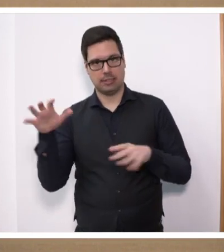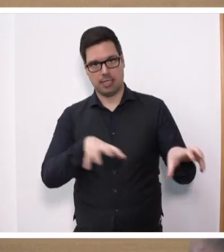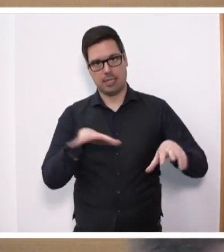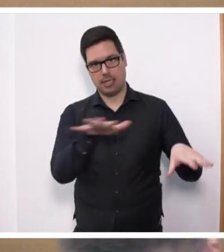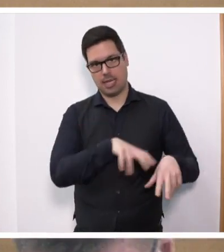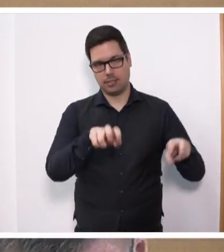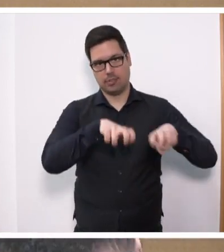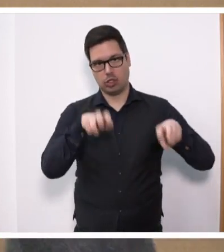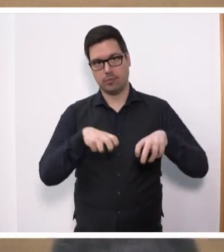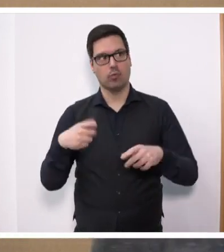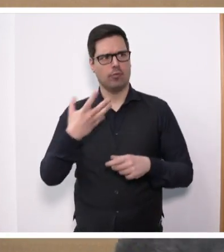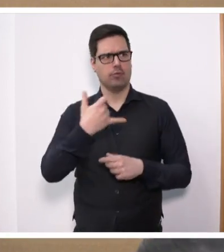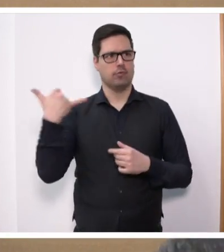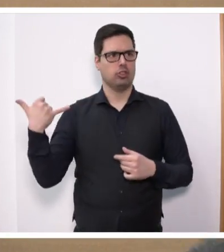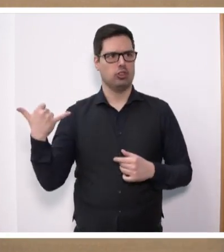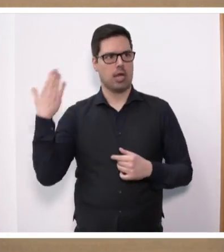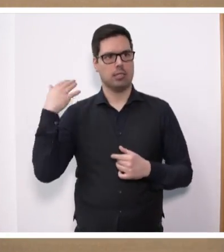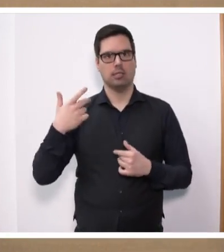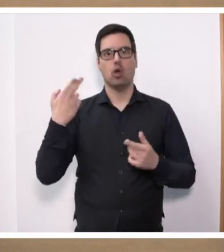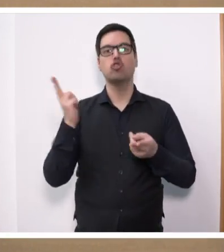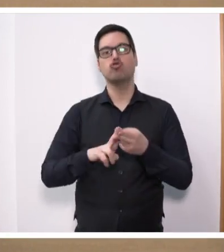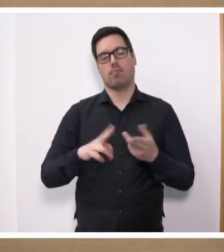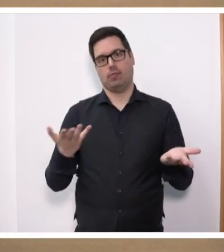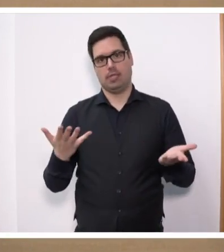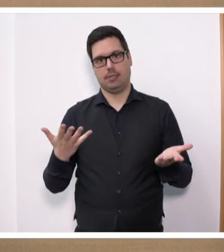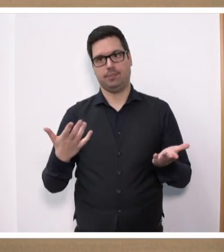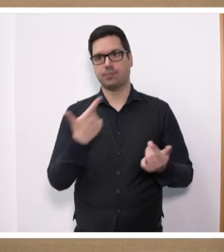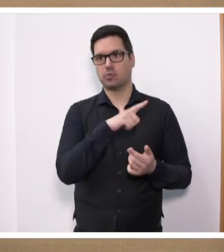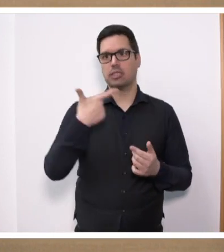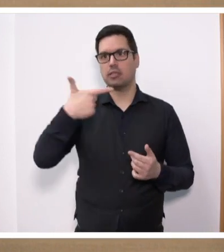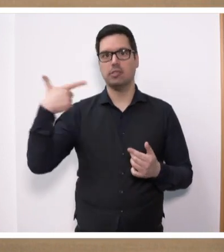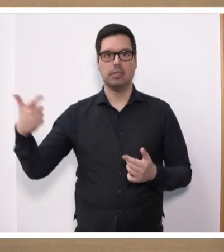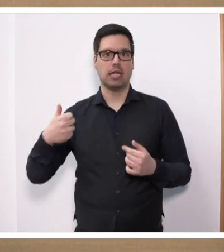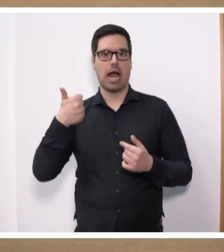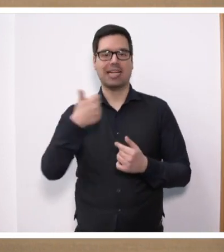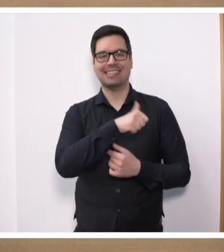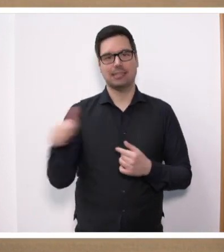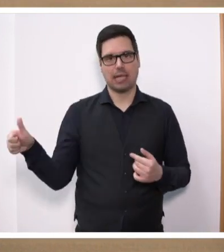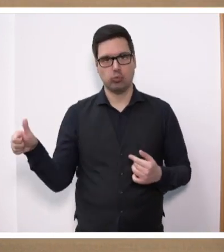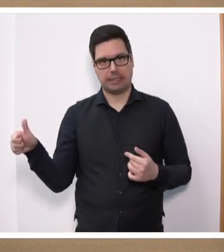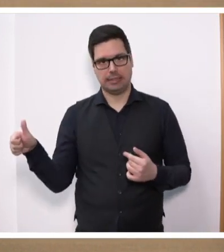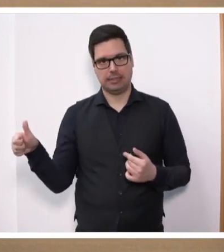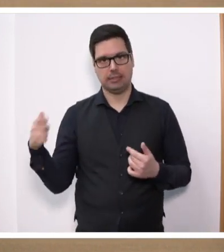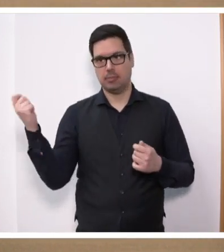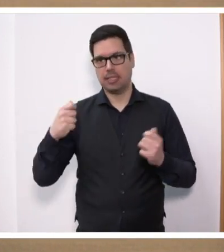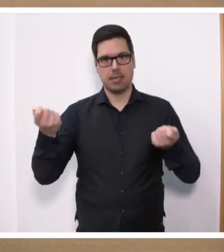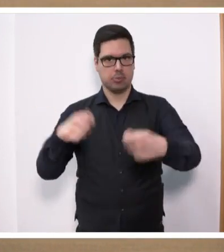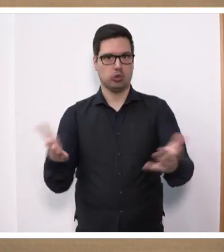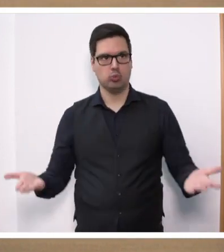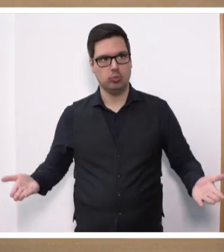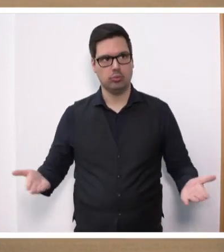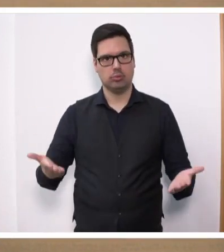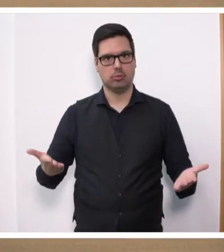noch doppelt so viele. Allein im Jahr 2022 haben fast 1.000 Betriebe ihre Türen für immer geschlossen. Und auch im